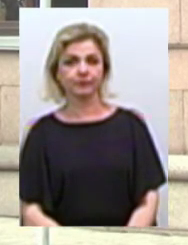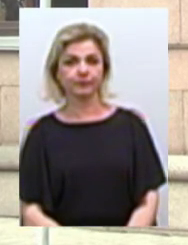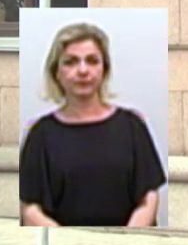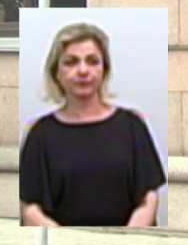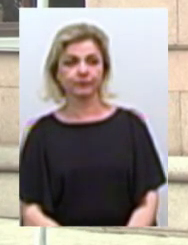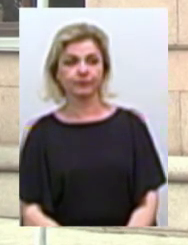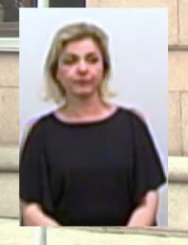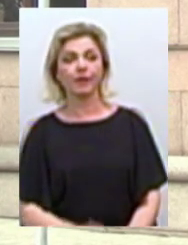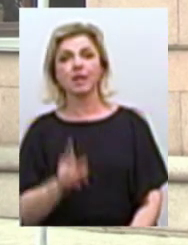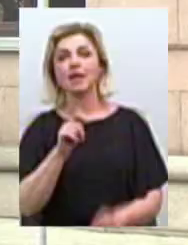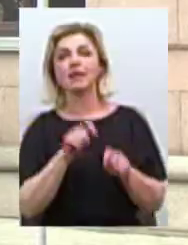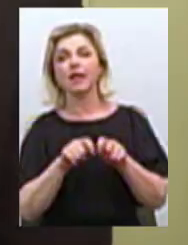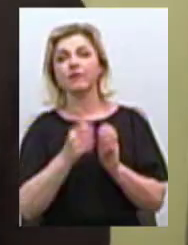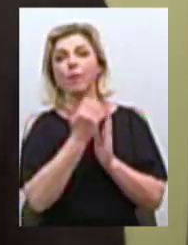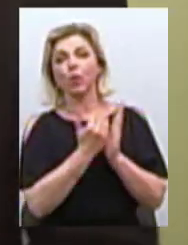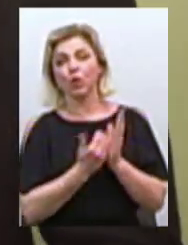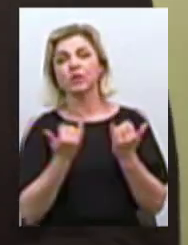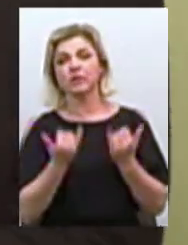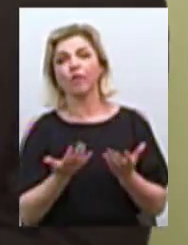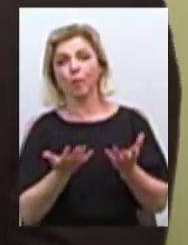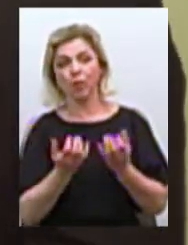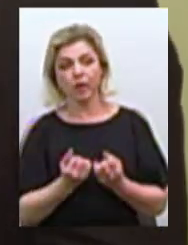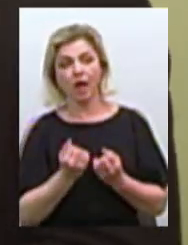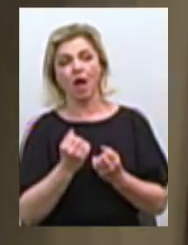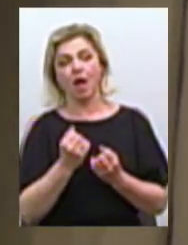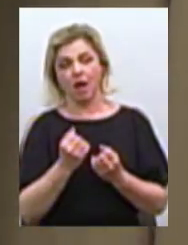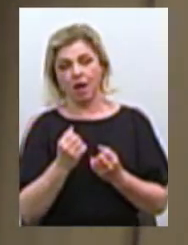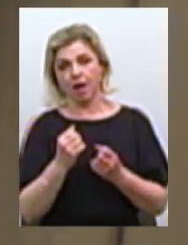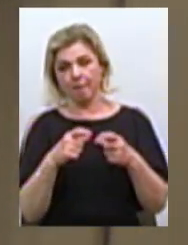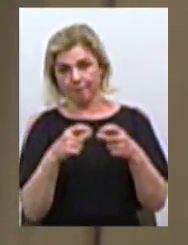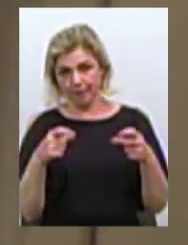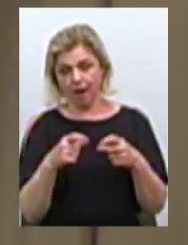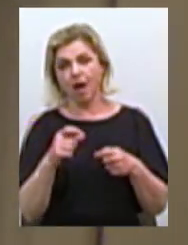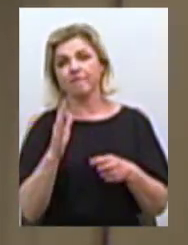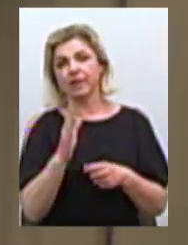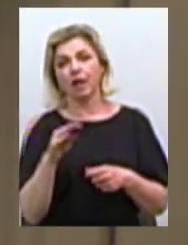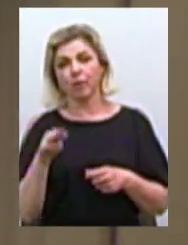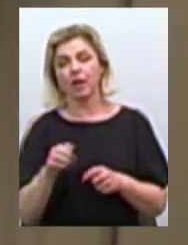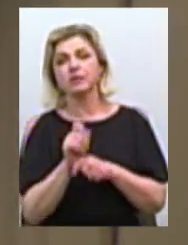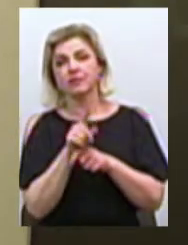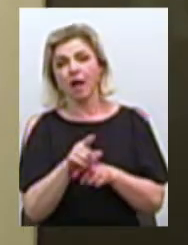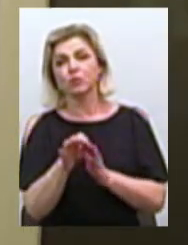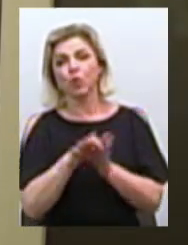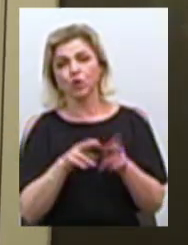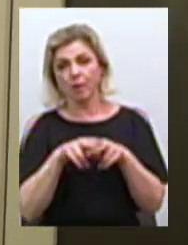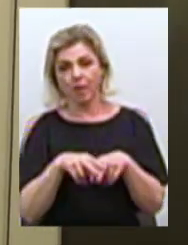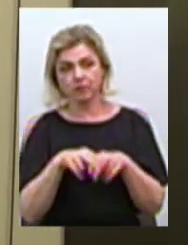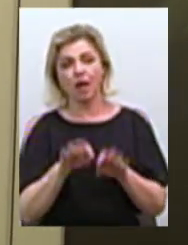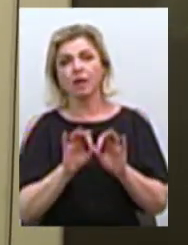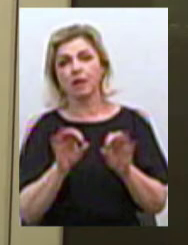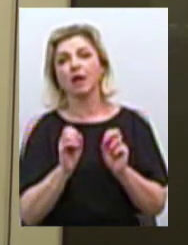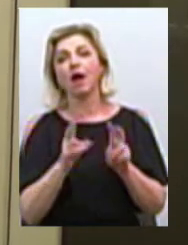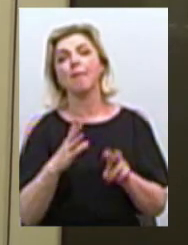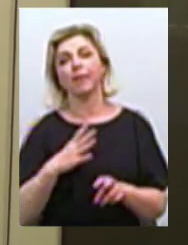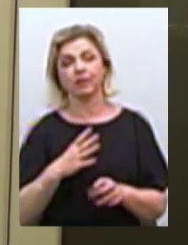За тестовою програмою сьогодні вже отримав біометрику Віталій Єрентюк. Замовляв терміновий паспорт. Розповідає, як це було.